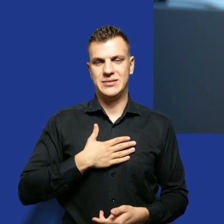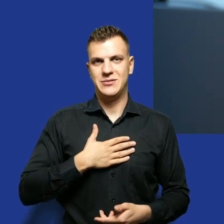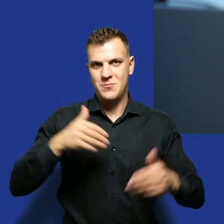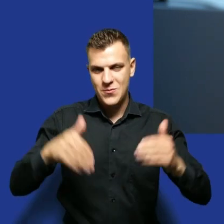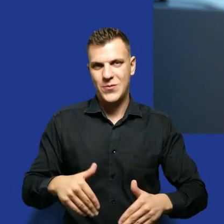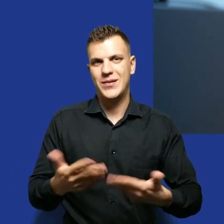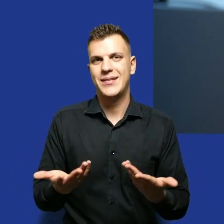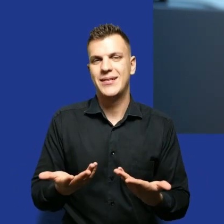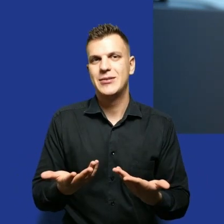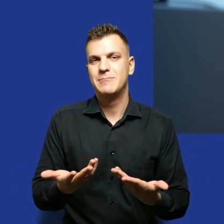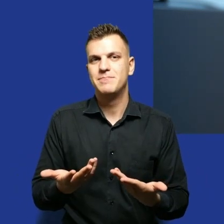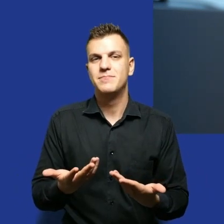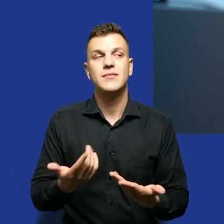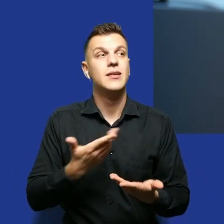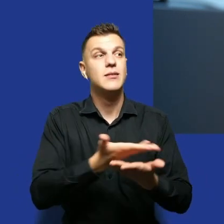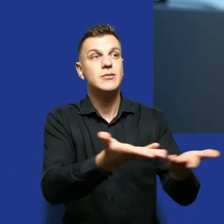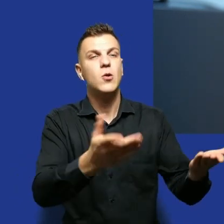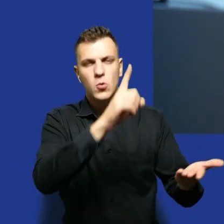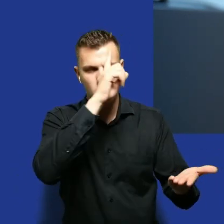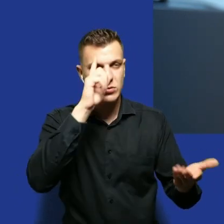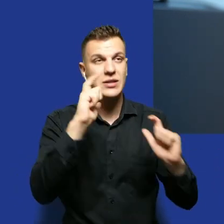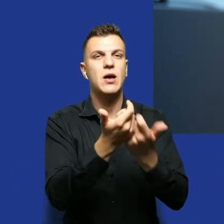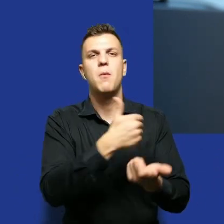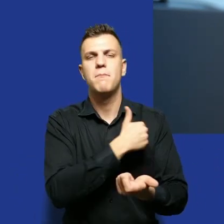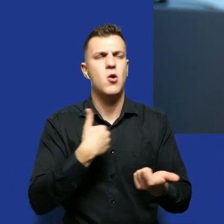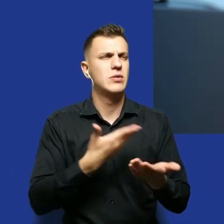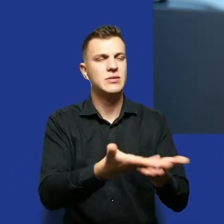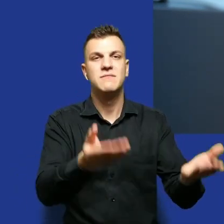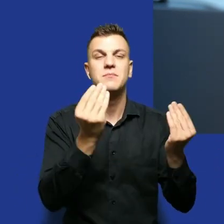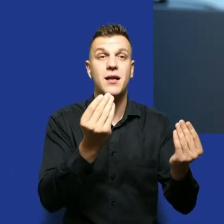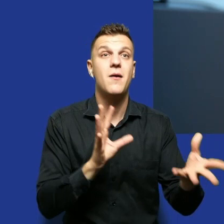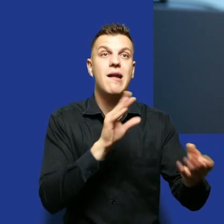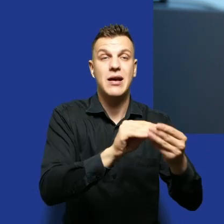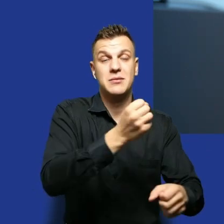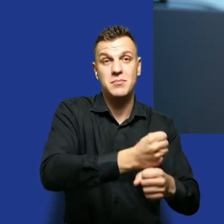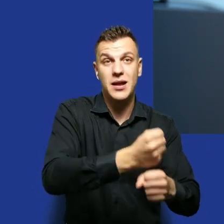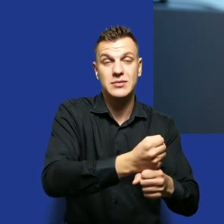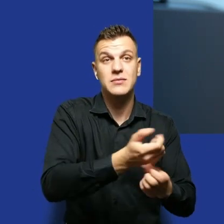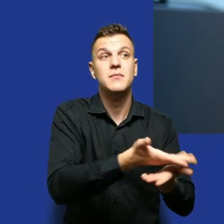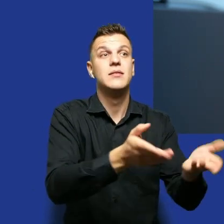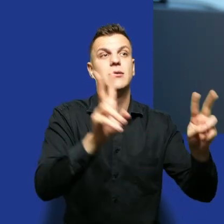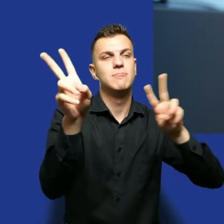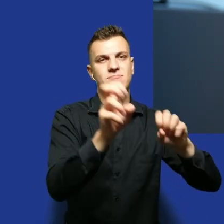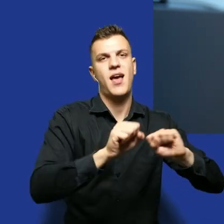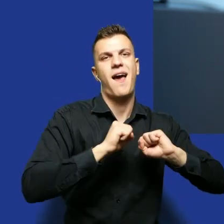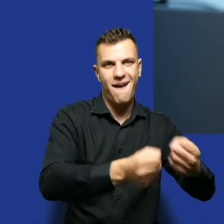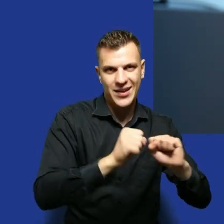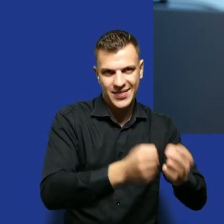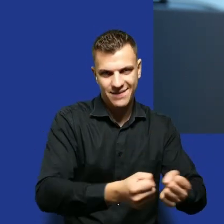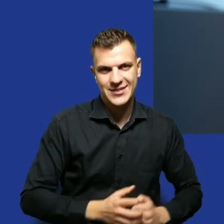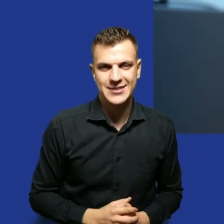pracuję z wspaniałymi ludźmi z całej Polski, których określa się właśnie mianem watchdogów. I